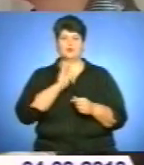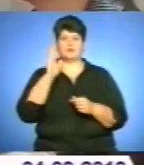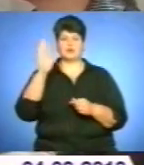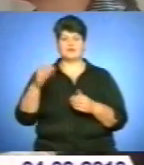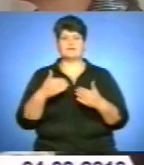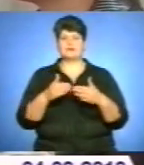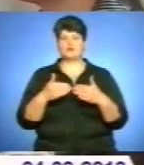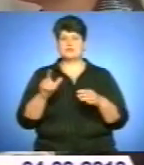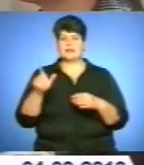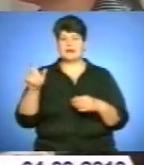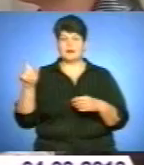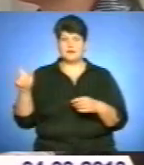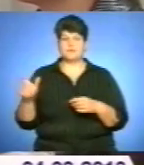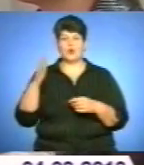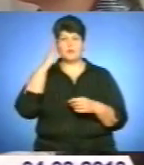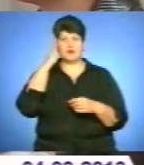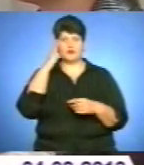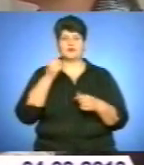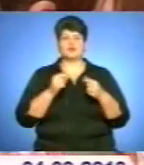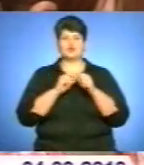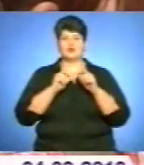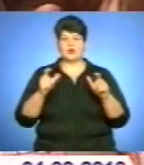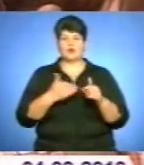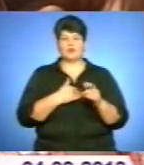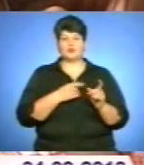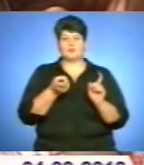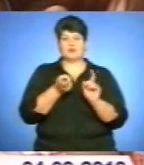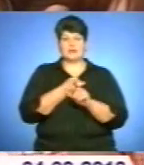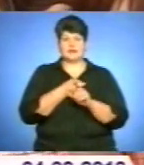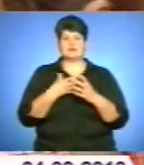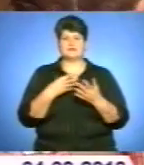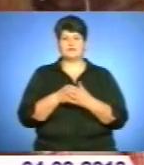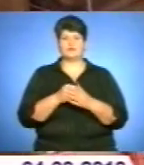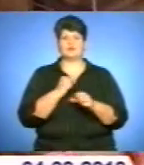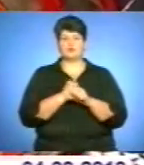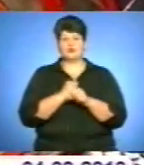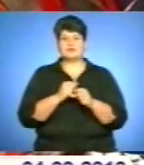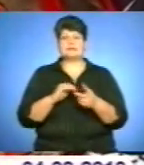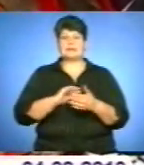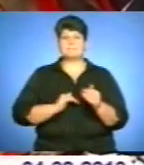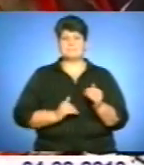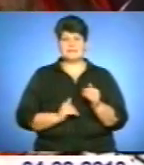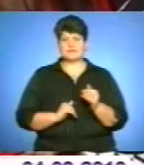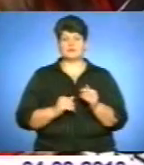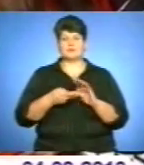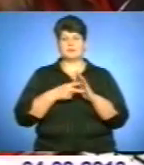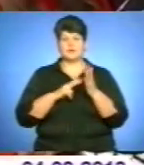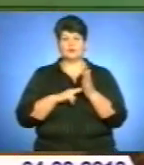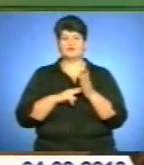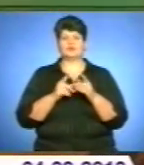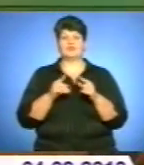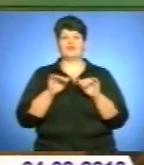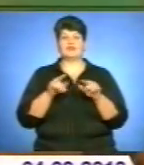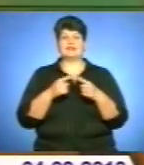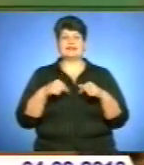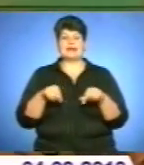Учасники конкурсу – обдаровані школярі, які своє майбутнє хочуть поєднати з бізнесом. І уже сьогодні будують плани щодо виду діяльності. Я